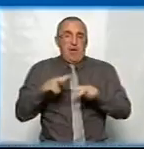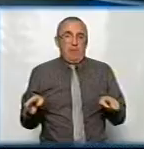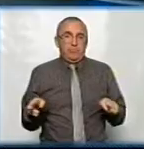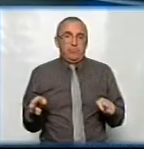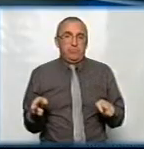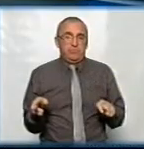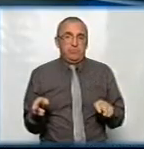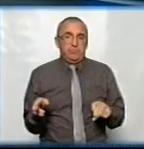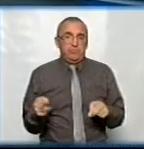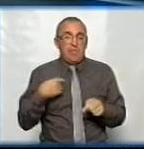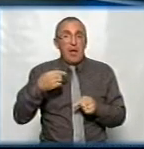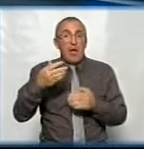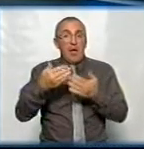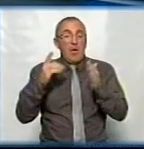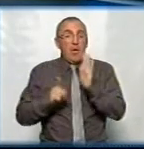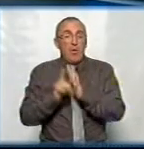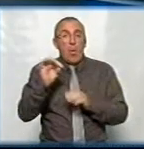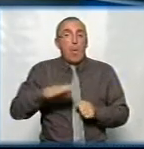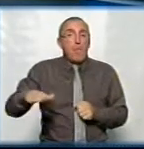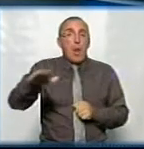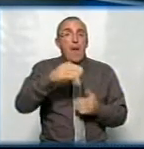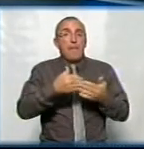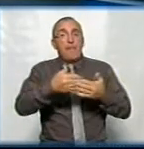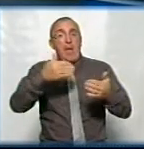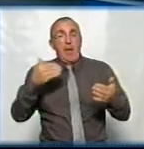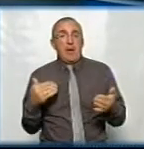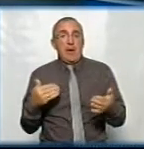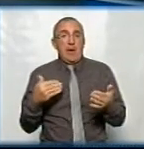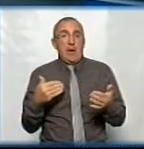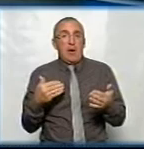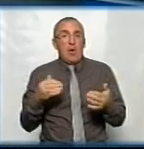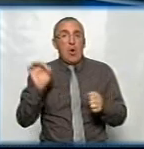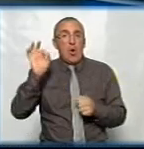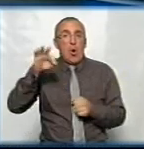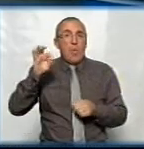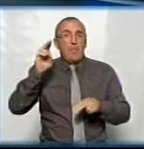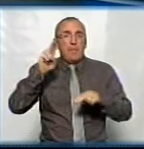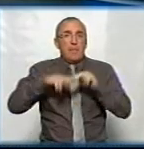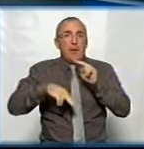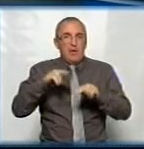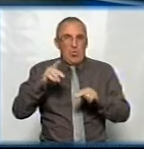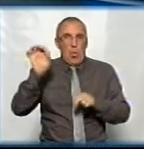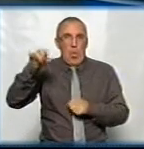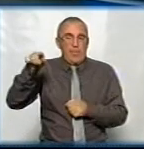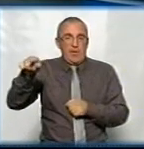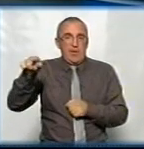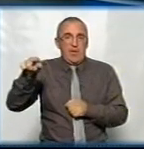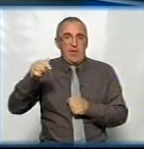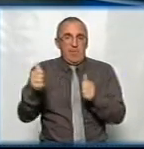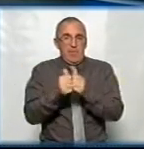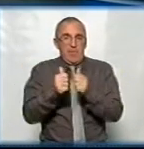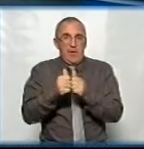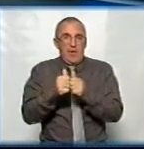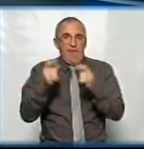пояснимо, ми не зробили це на початку, мова йде про площу перед супермаркетом Копілка, біля